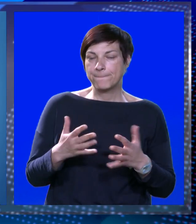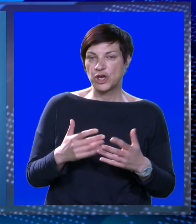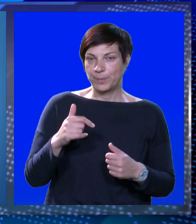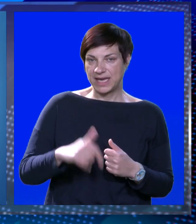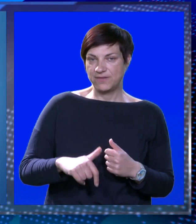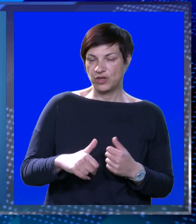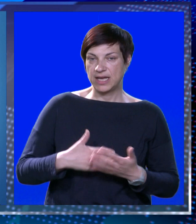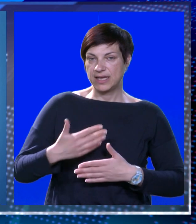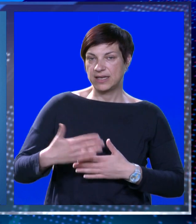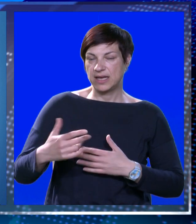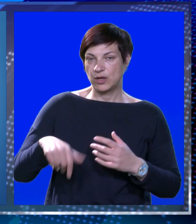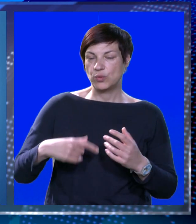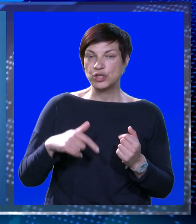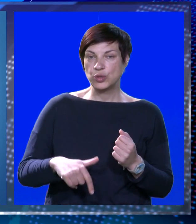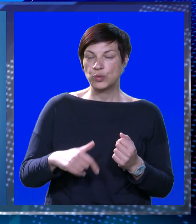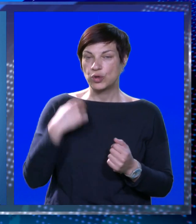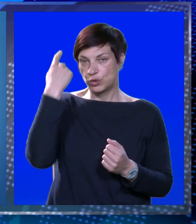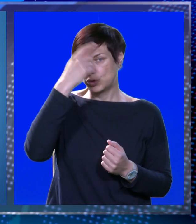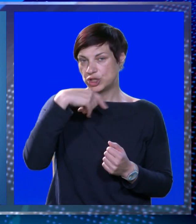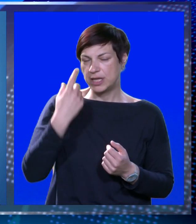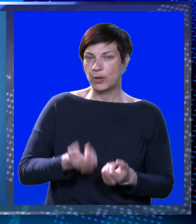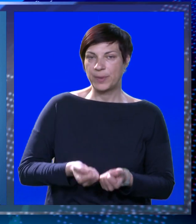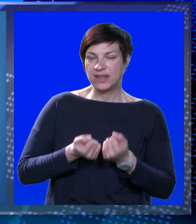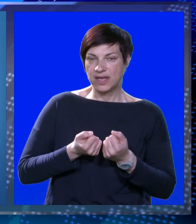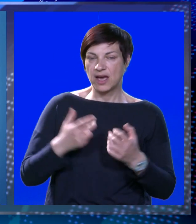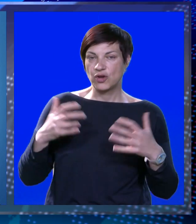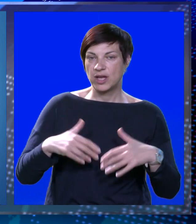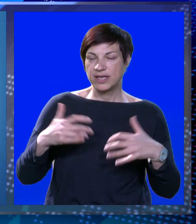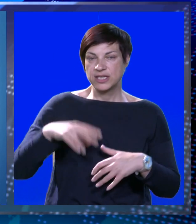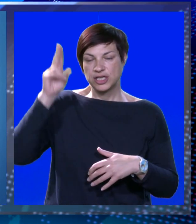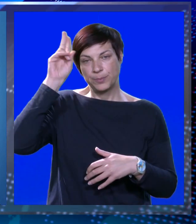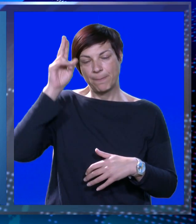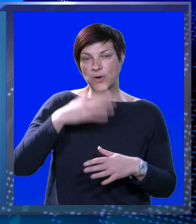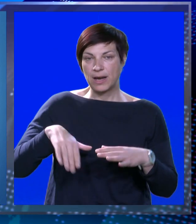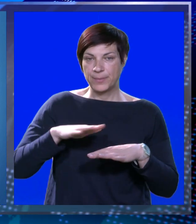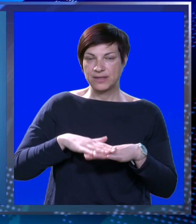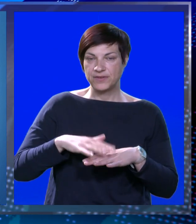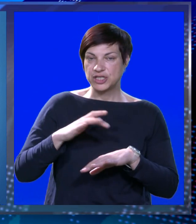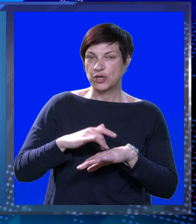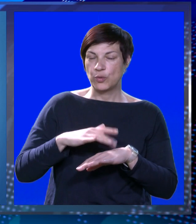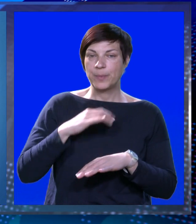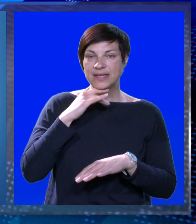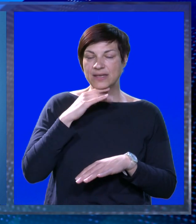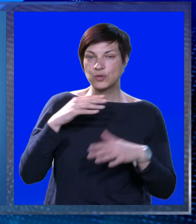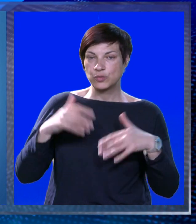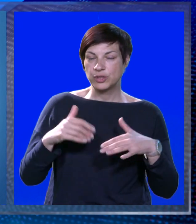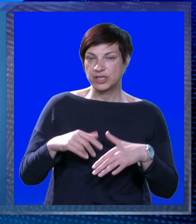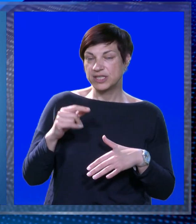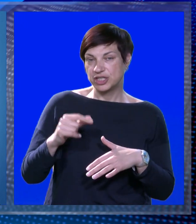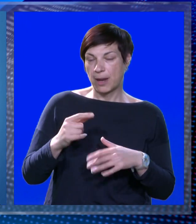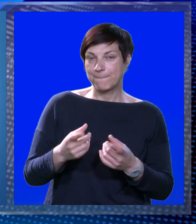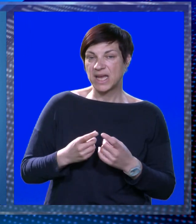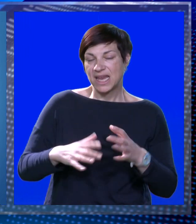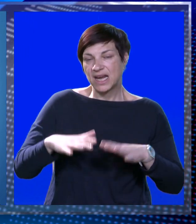promjenjivo i na Jadranu i dalje uz jugo koje će u nedjelju biti jako a kiše bi moglo biti i više u petak i subotu kiša